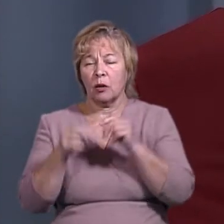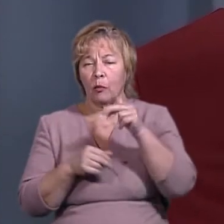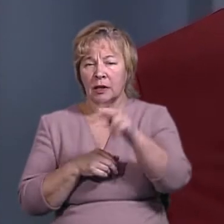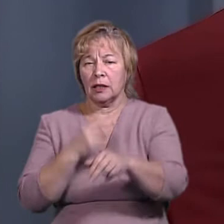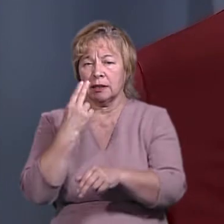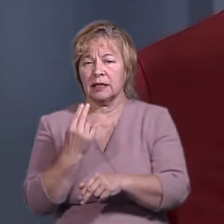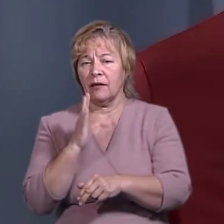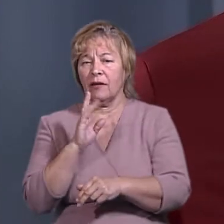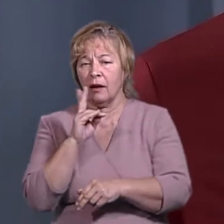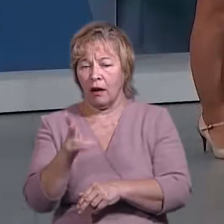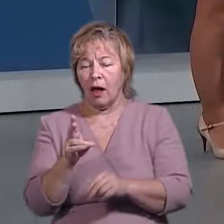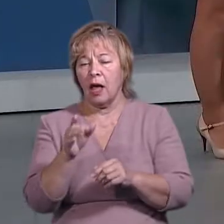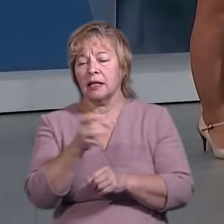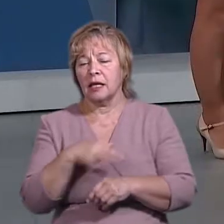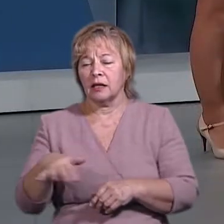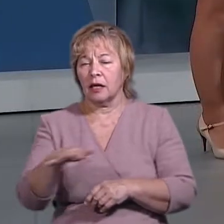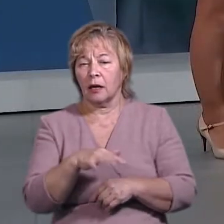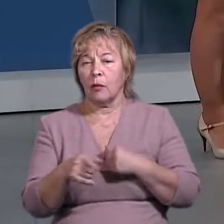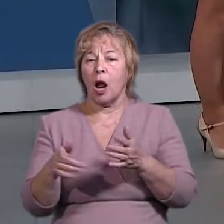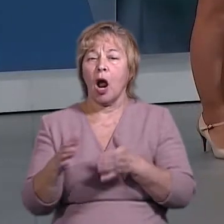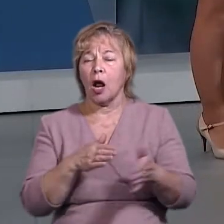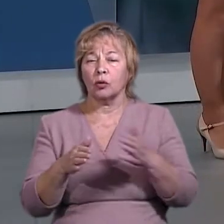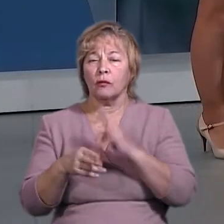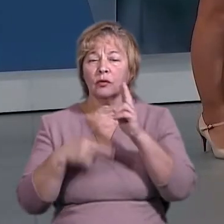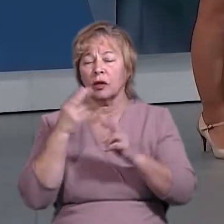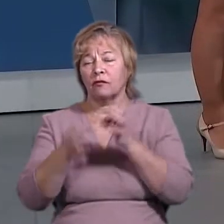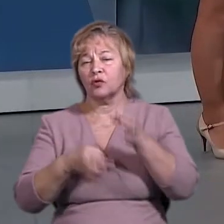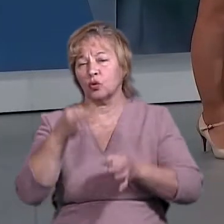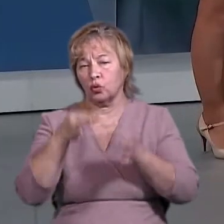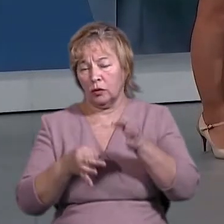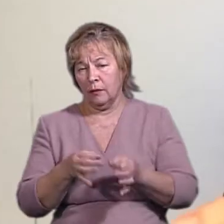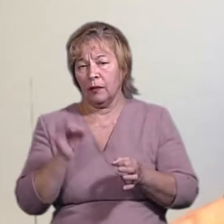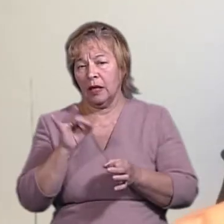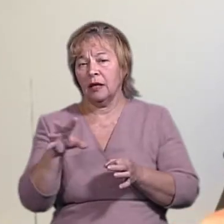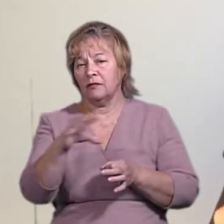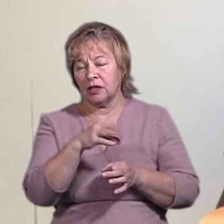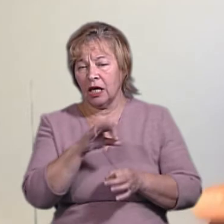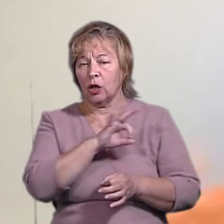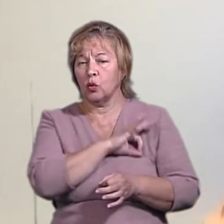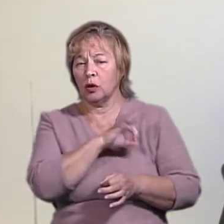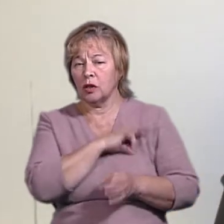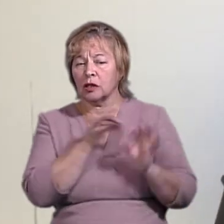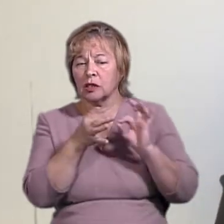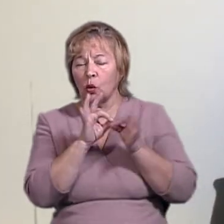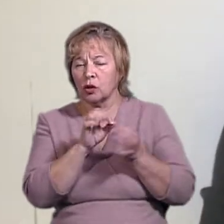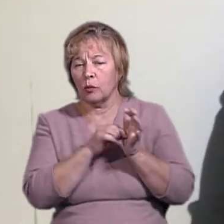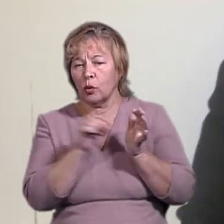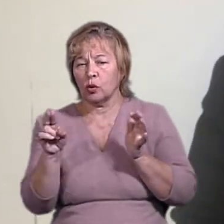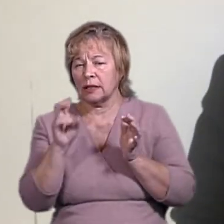ЦВК і на територіальну виборчу комісію, і ми зараз готуємо скаргу до суду. І це все юридичний складний процес.